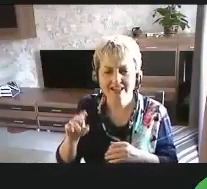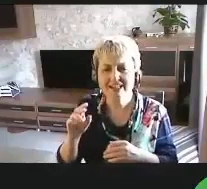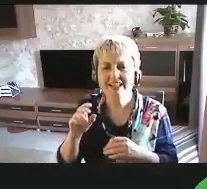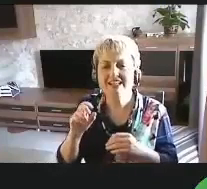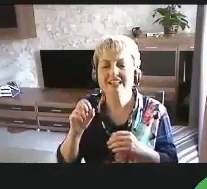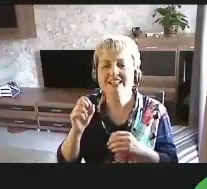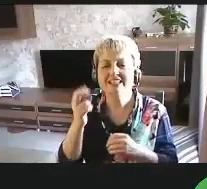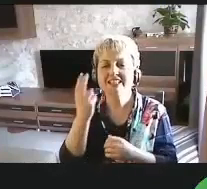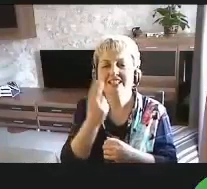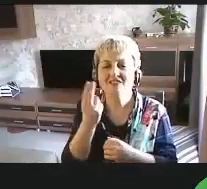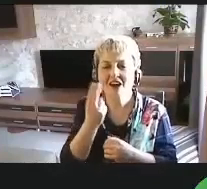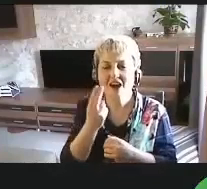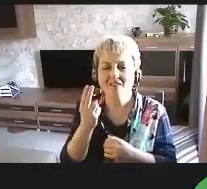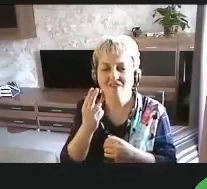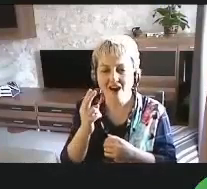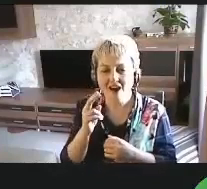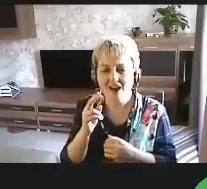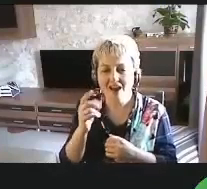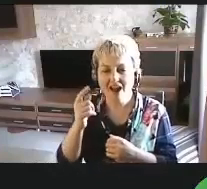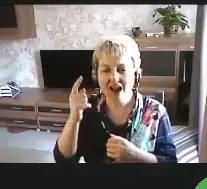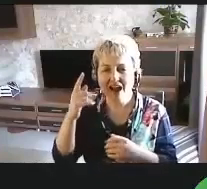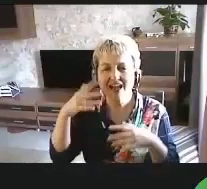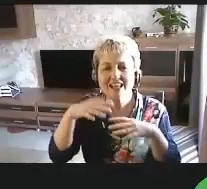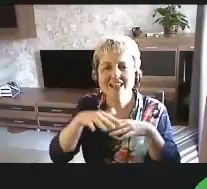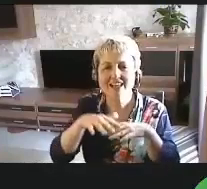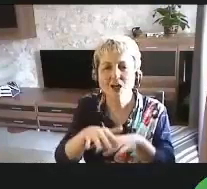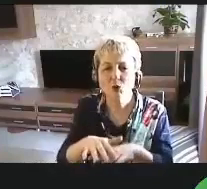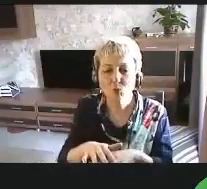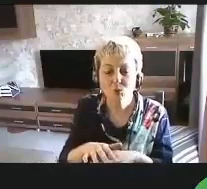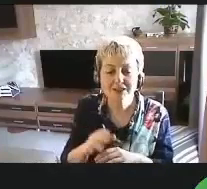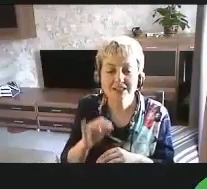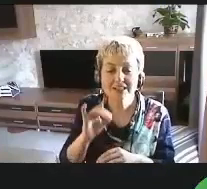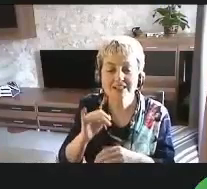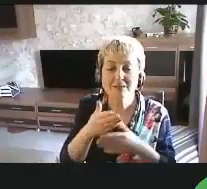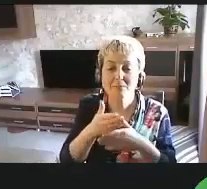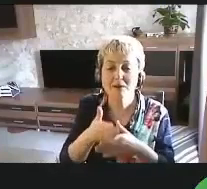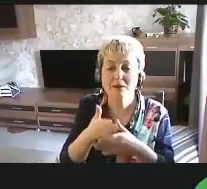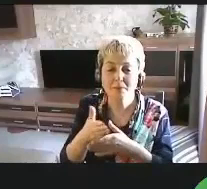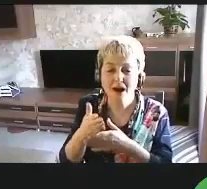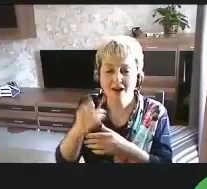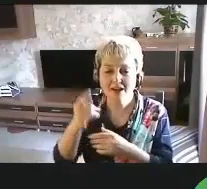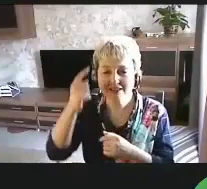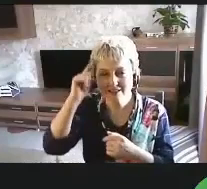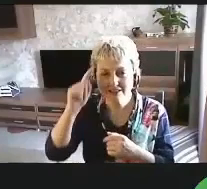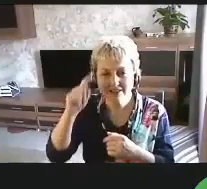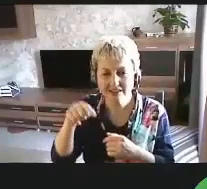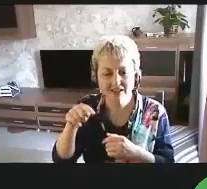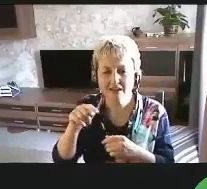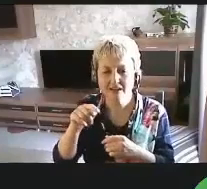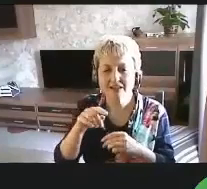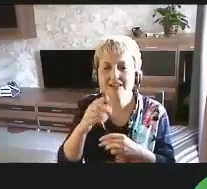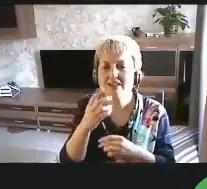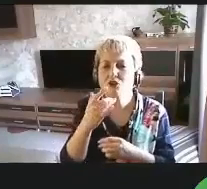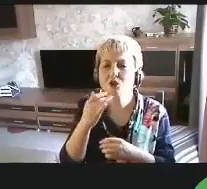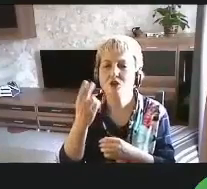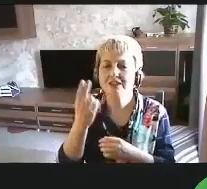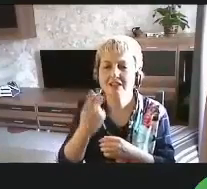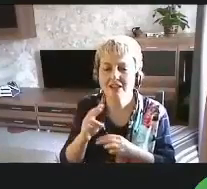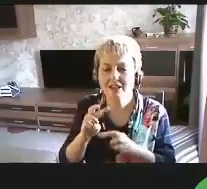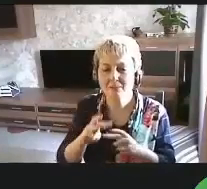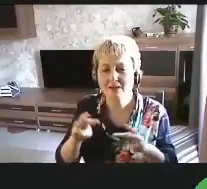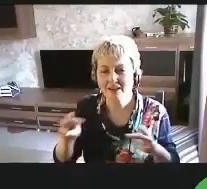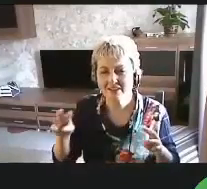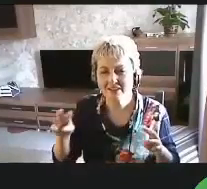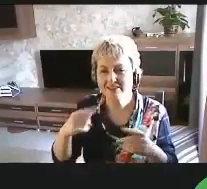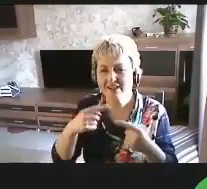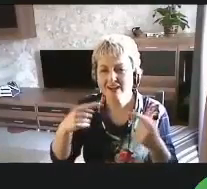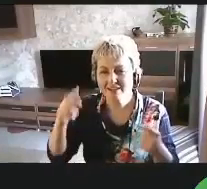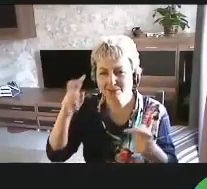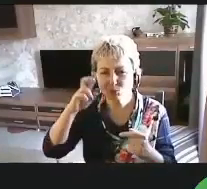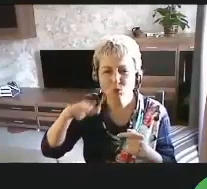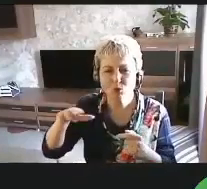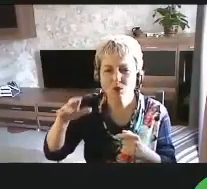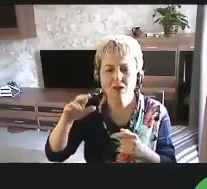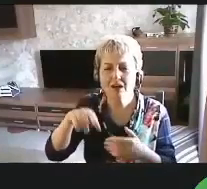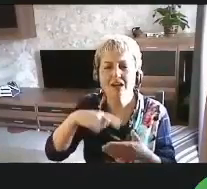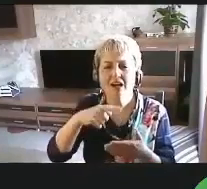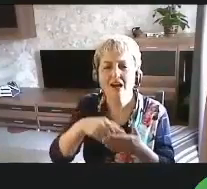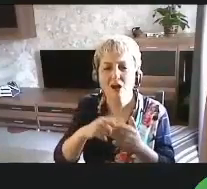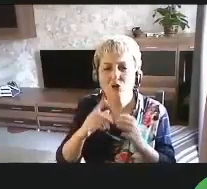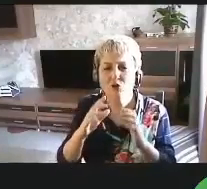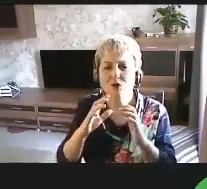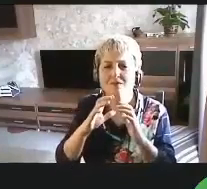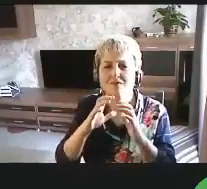цифровой инклюзии. И помогает национальным правительствам и руководству разных городов по всему миру